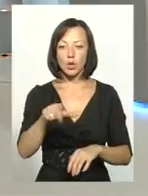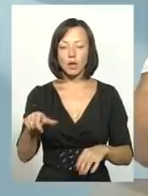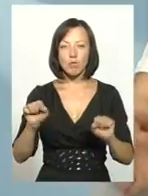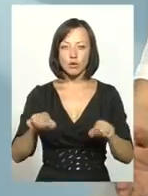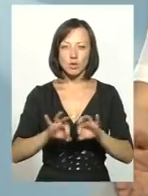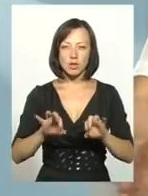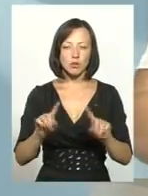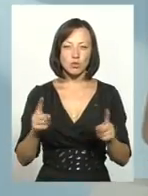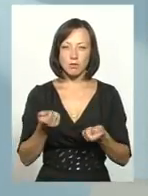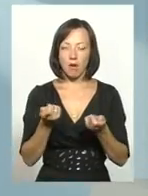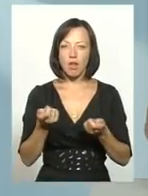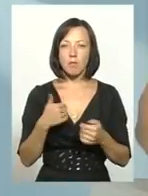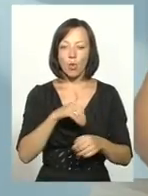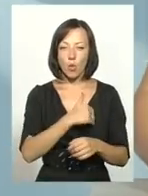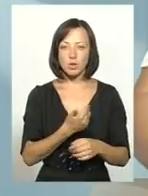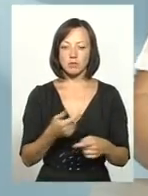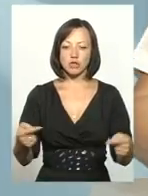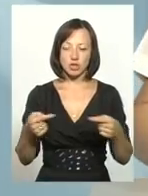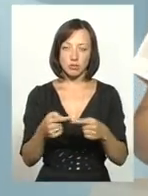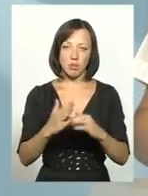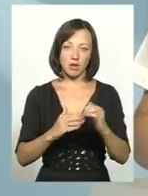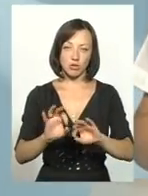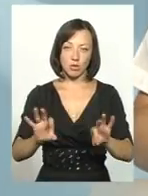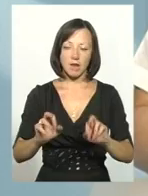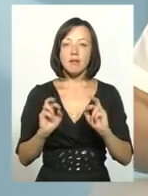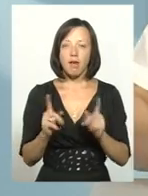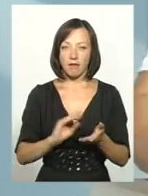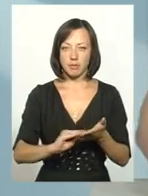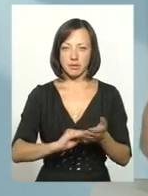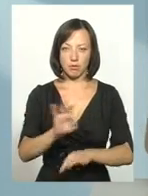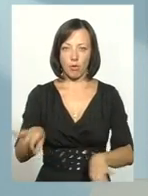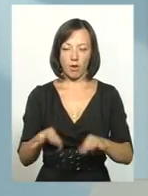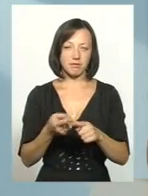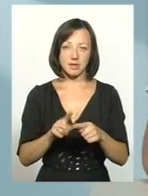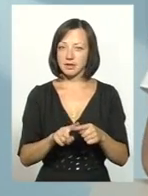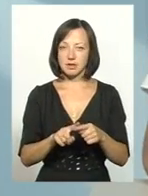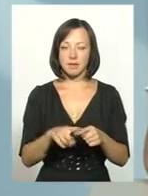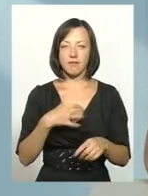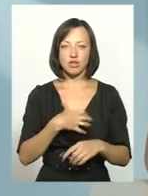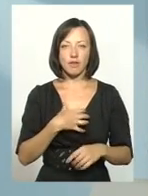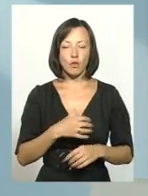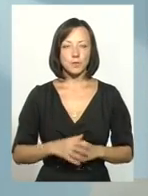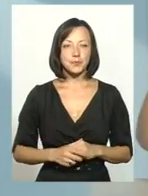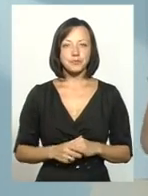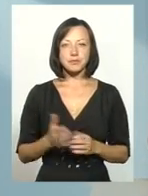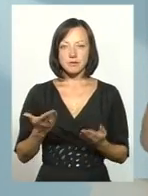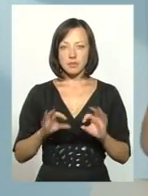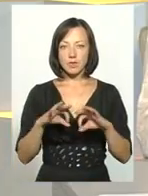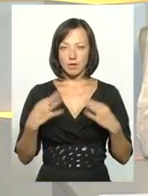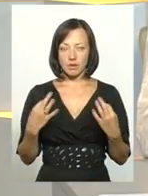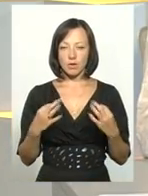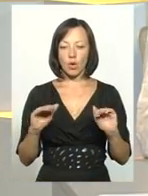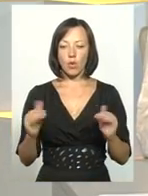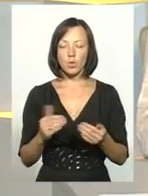можуть це розказати, теж небагато. От ми хочемо чітко, практично розказати, як написати проєкт. Це досить важливо. Якщо дозволите, я такий